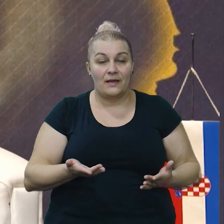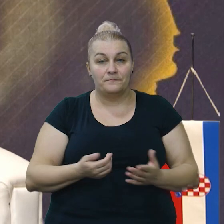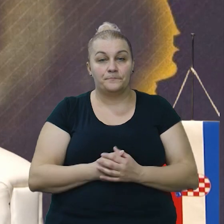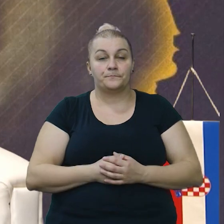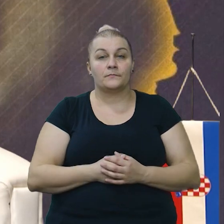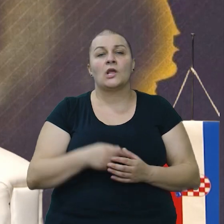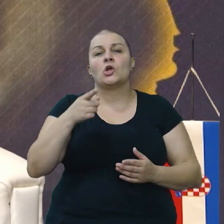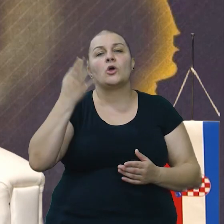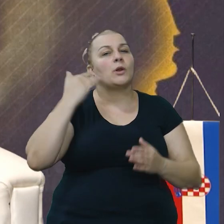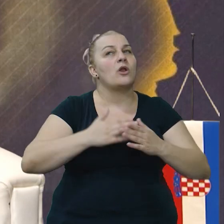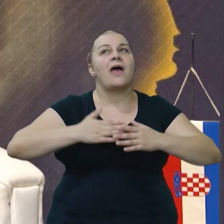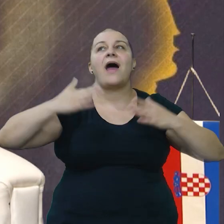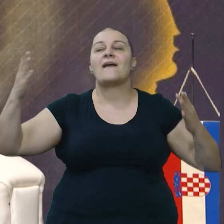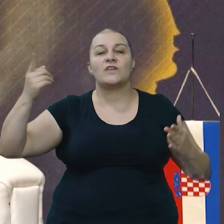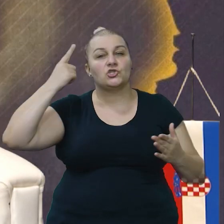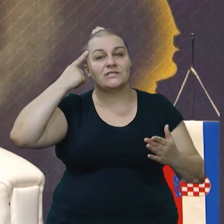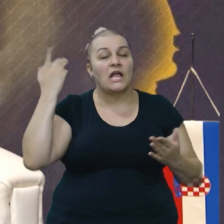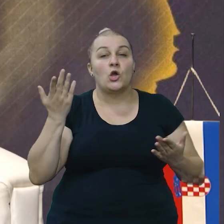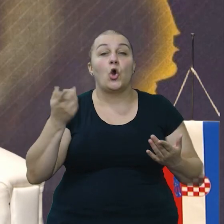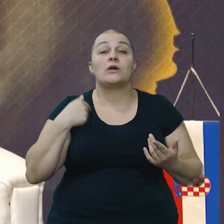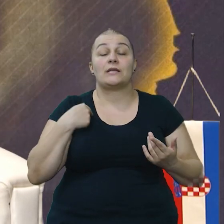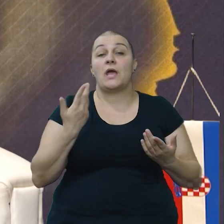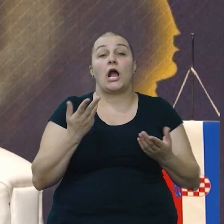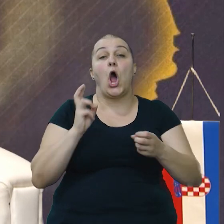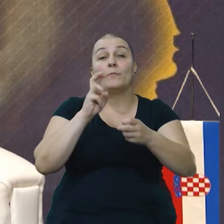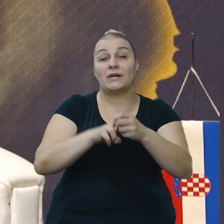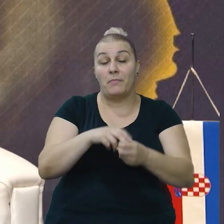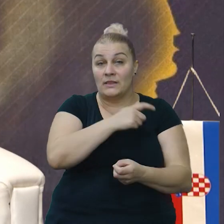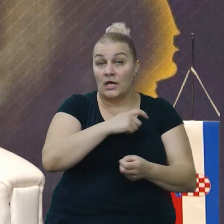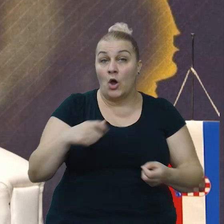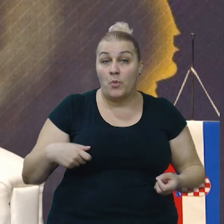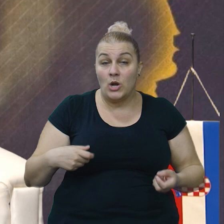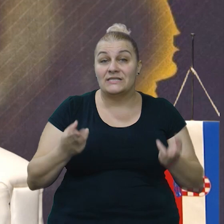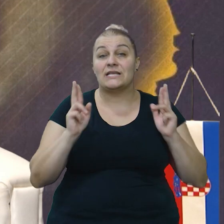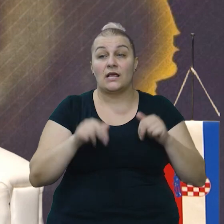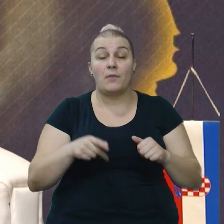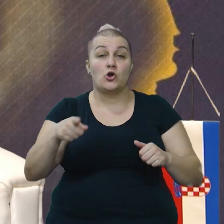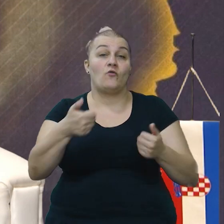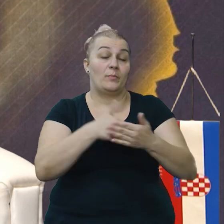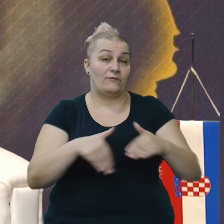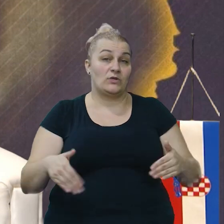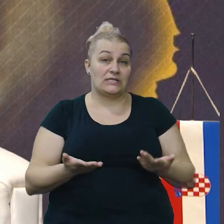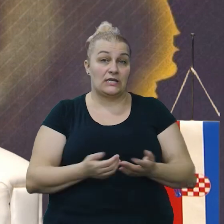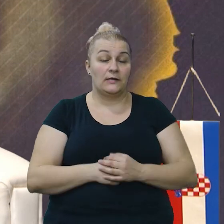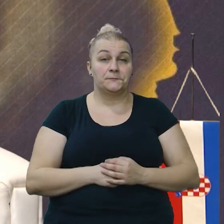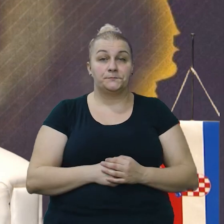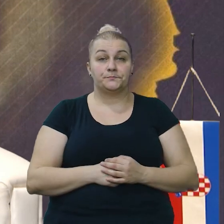To je bilo najveće znanje koje sam ja, kao pripadnik policije, imao na prvoj crti.